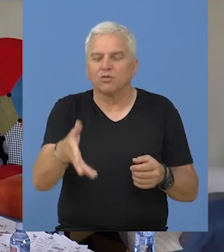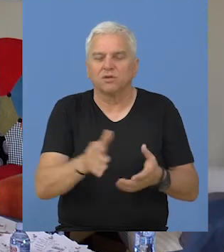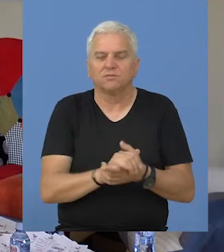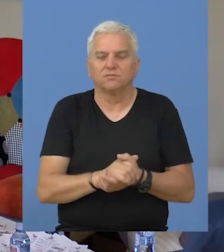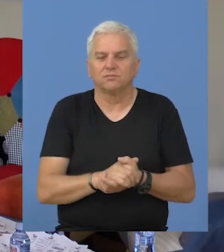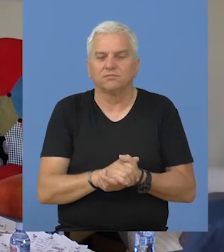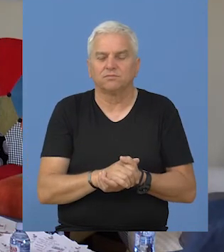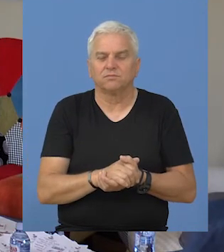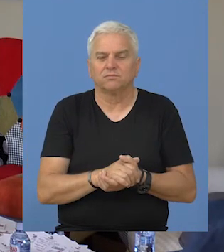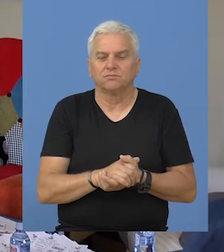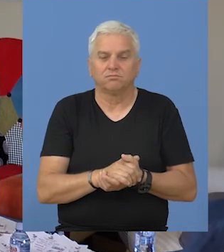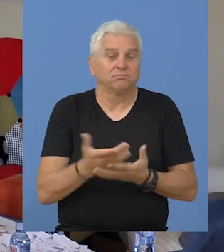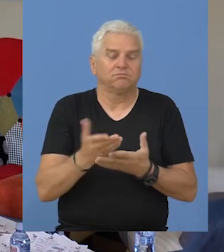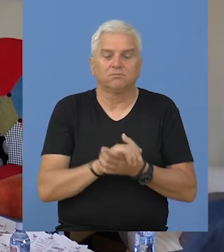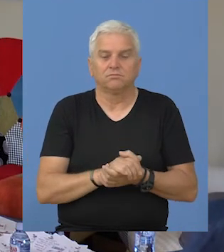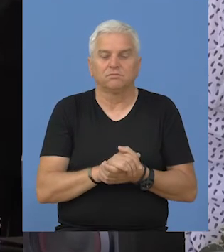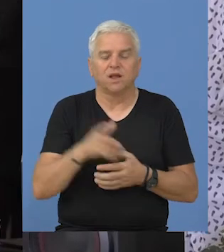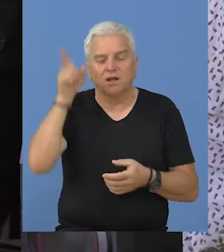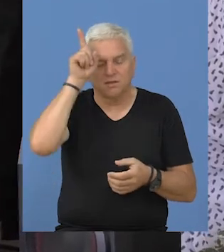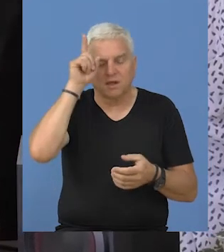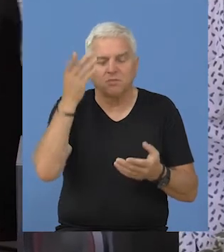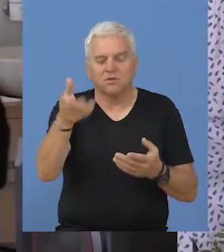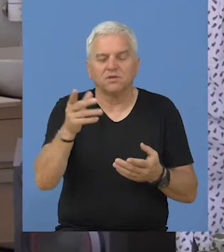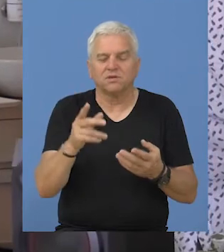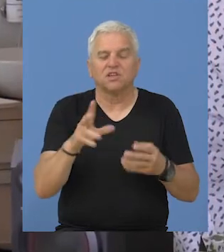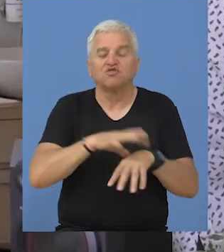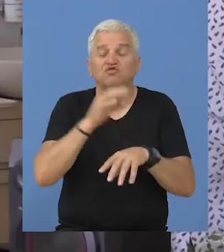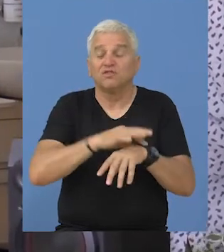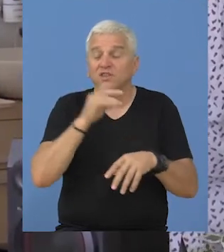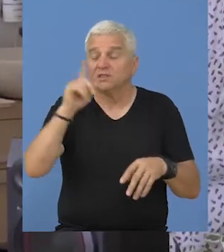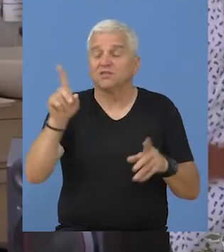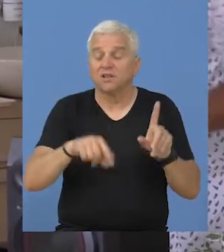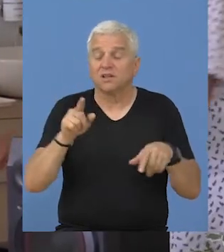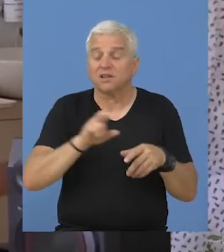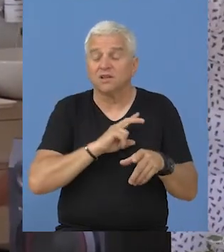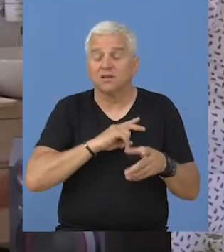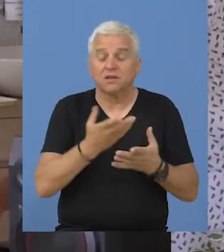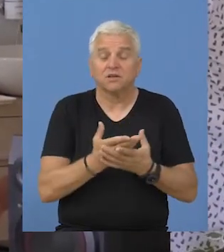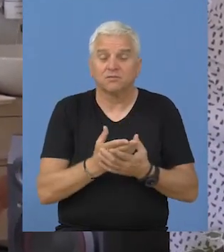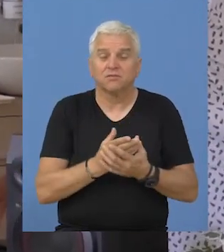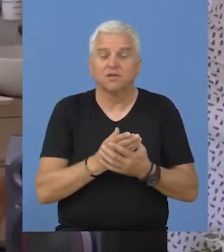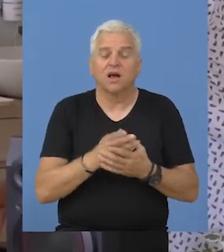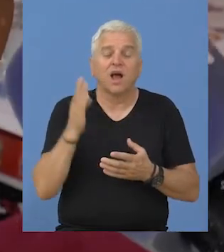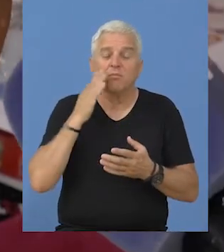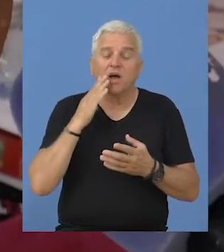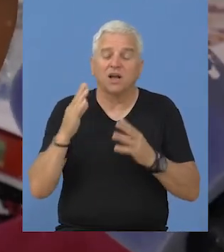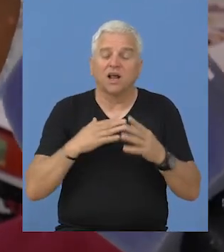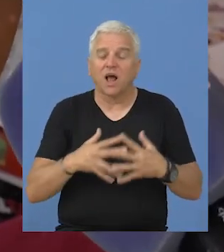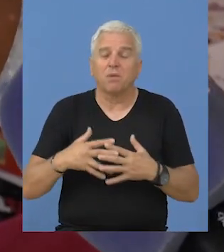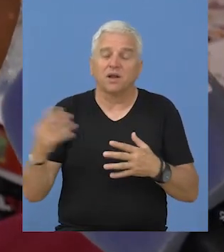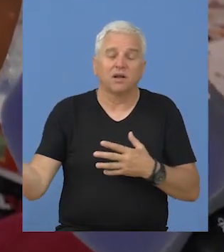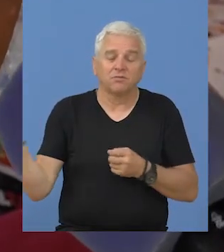iz Nemačke, Švedske, imamo čak iz Sjednih američkih država,